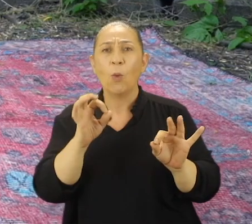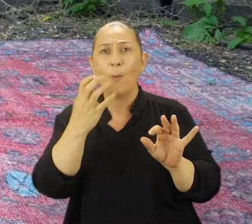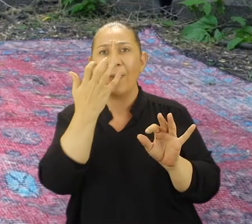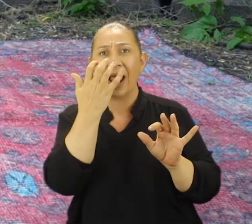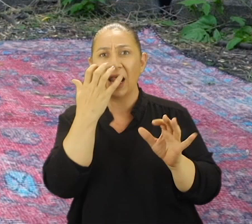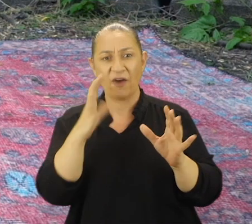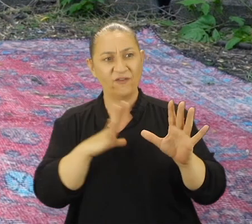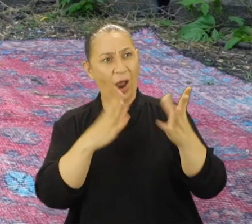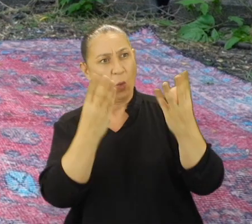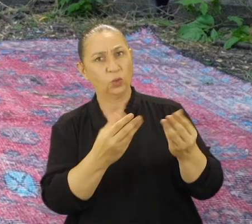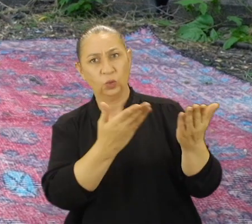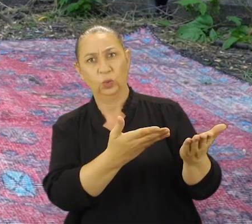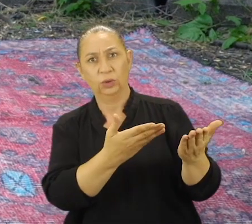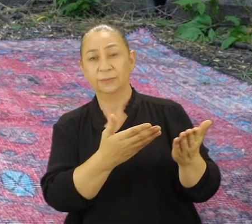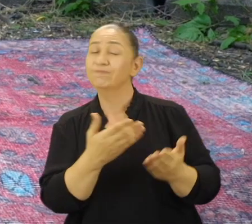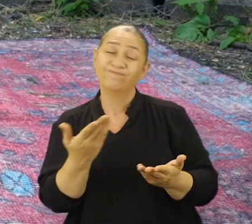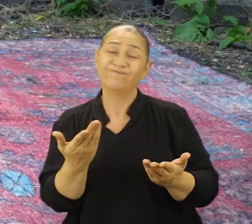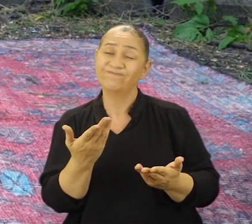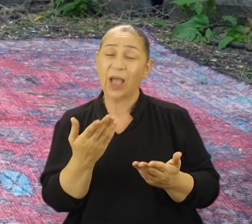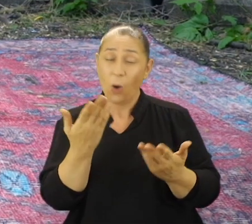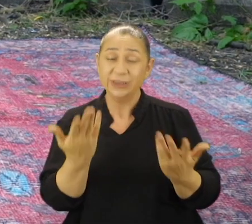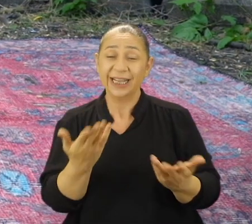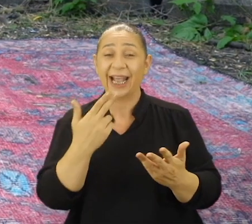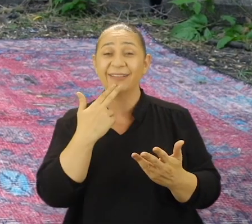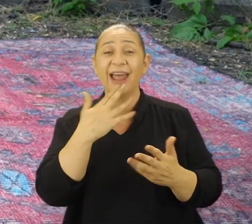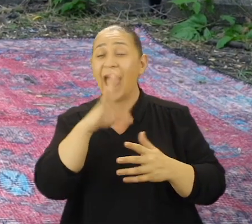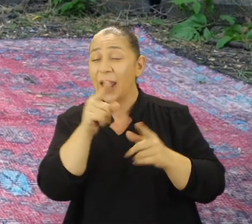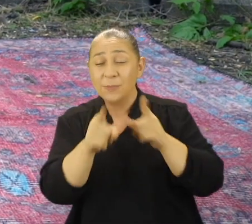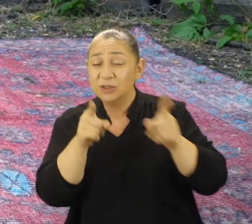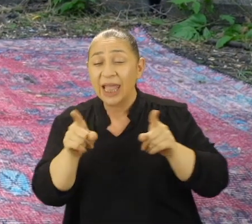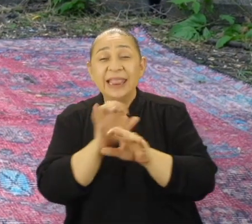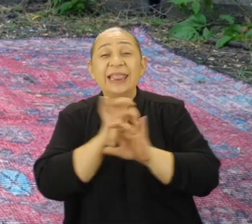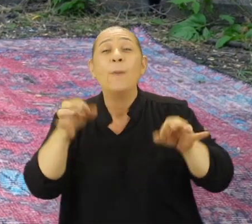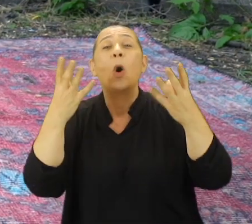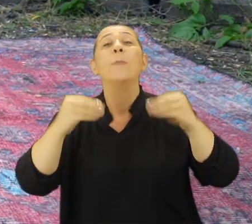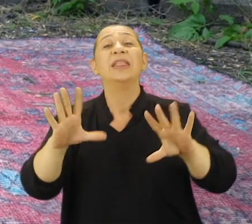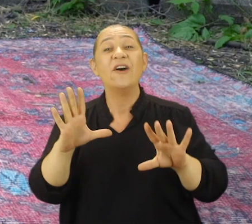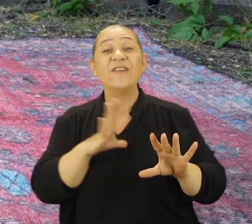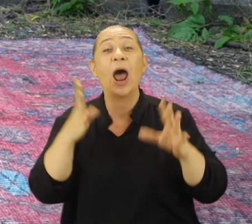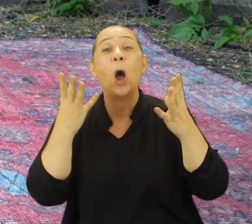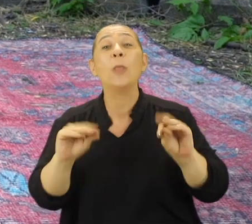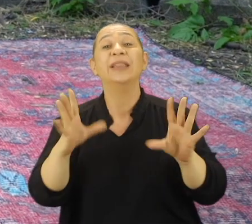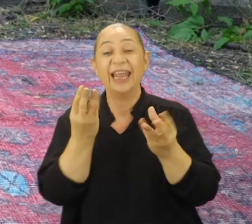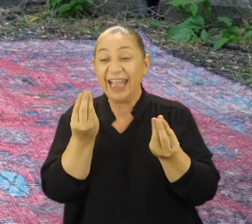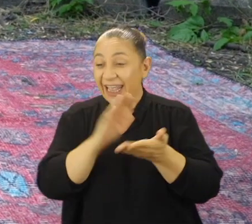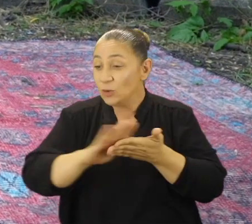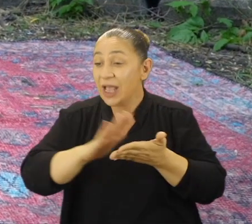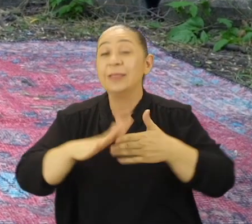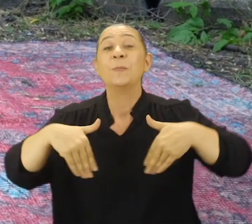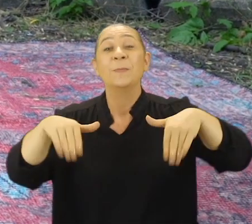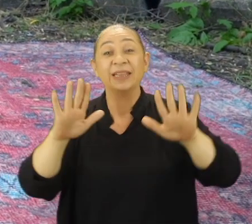Kadın bu beklentileri karşılamak için var olmuştu. Oysa ki kadınlar herhangi bir şeyi tamamlamadan, var etmeden,